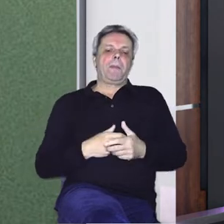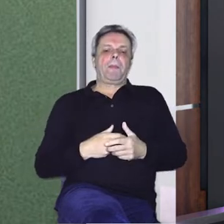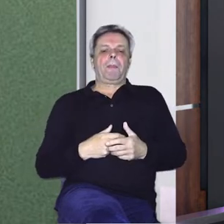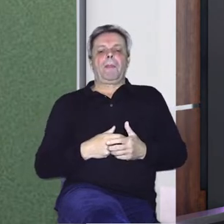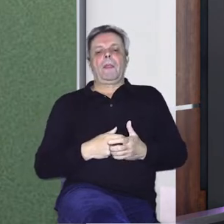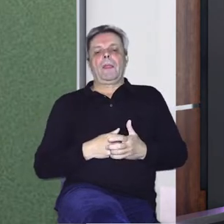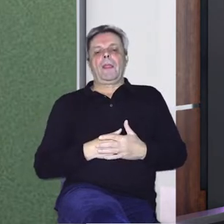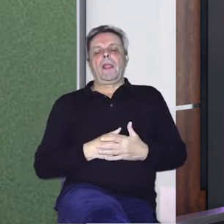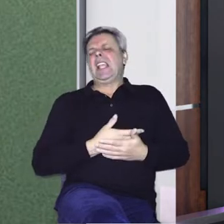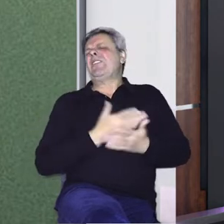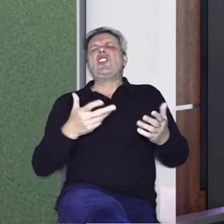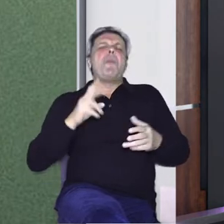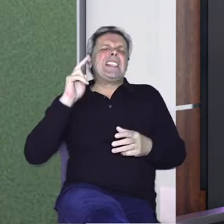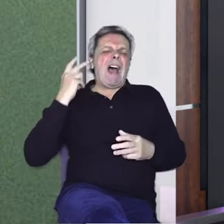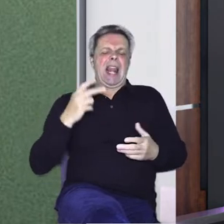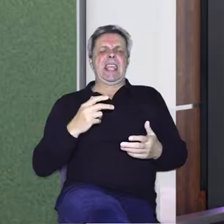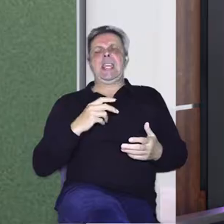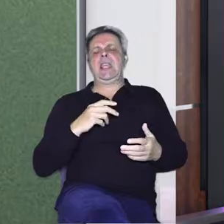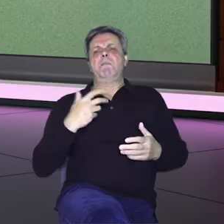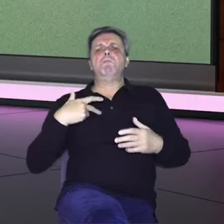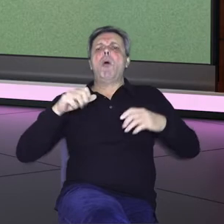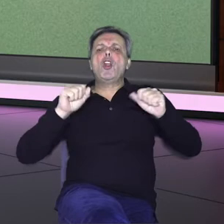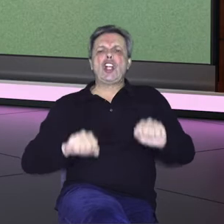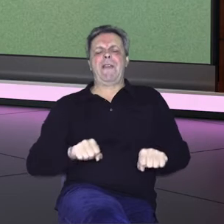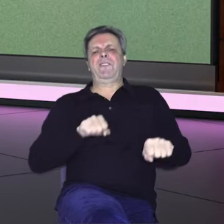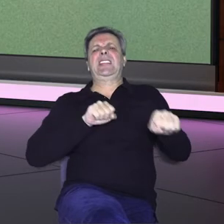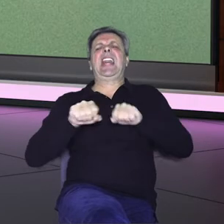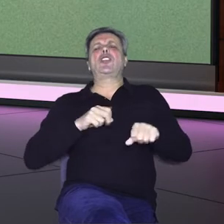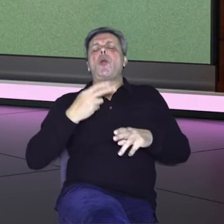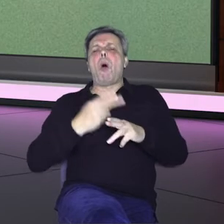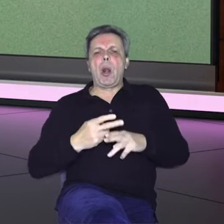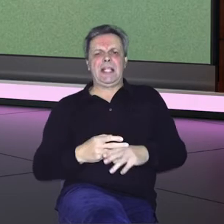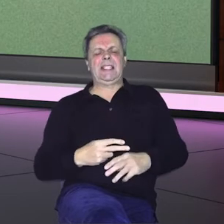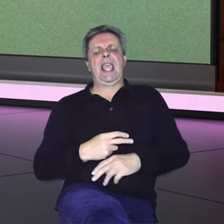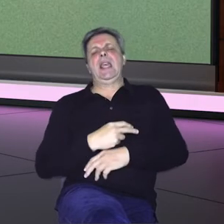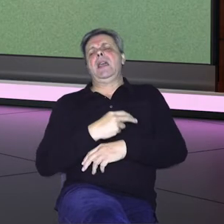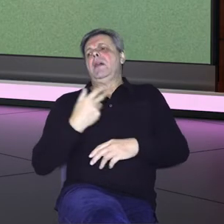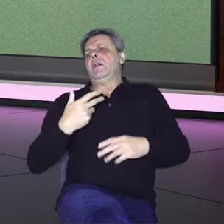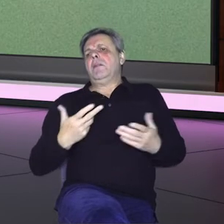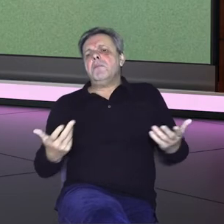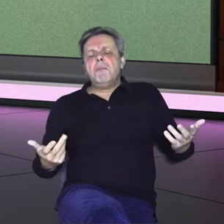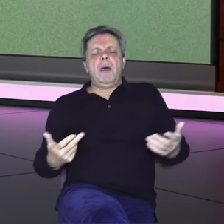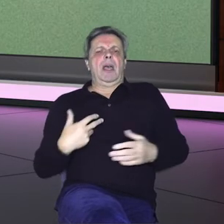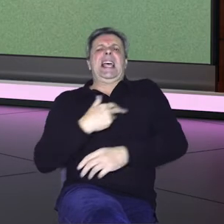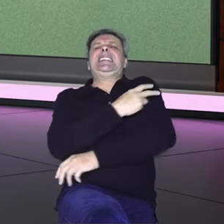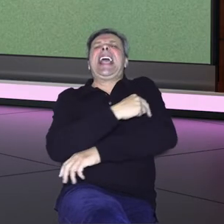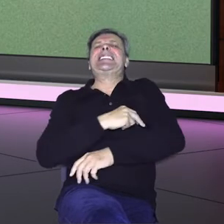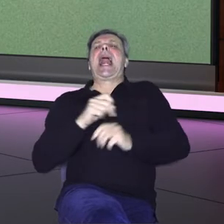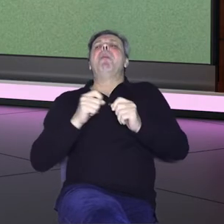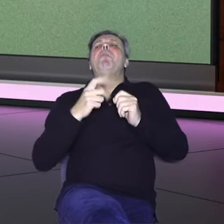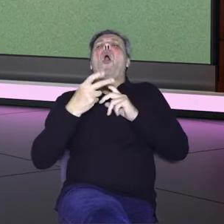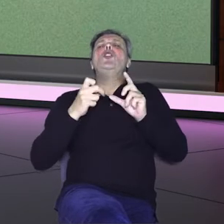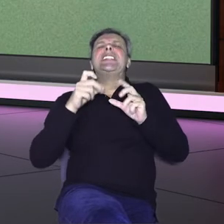šefovi i glavna bolnica i moj šef i moji, naravno, šefice Martina i sestra Martine i sestra Božica, što su bili ono